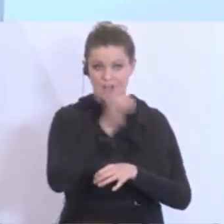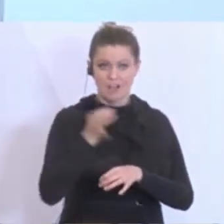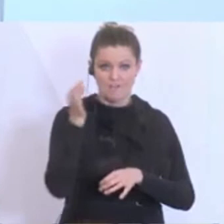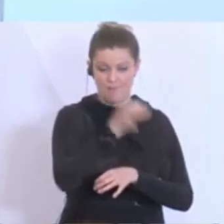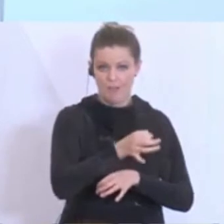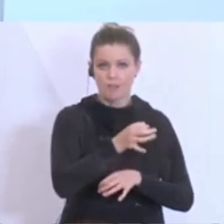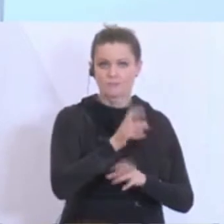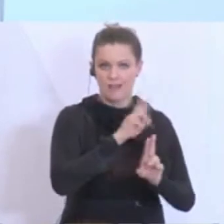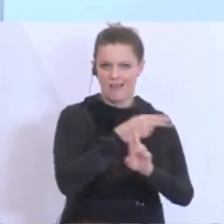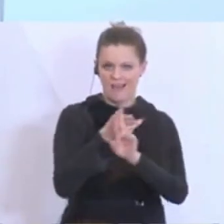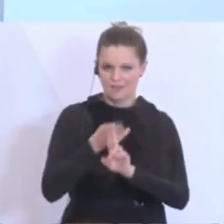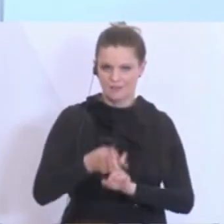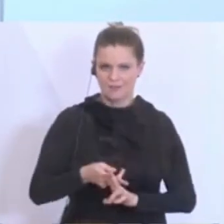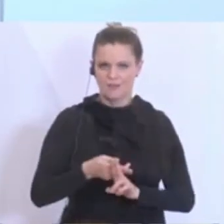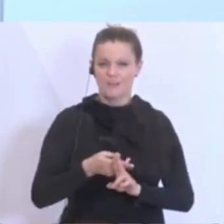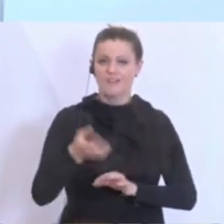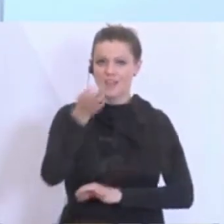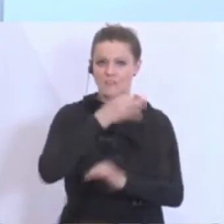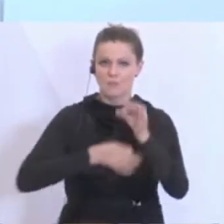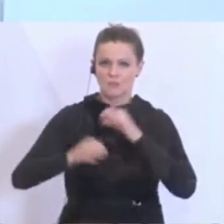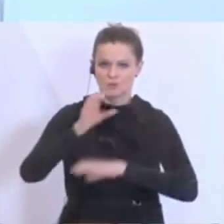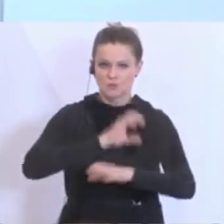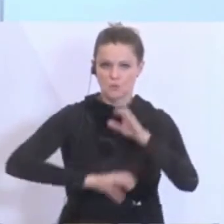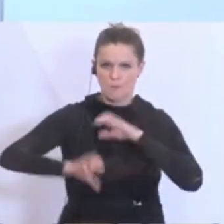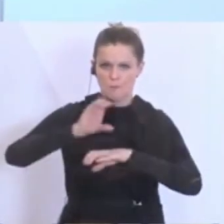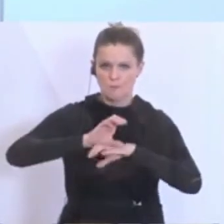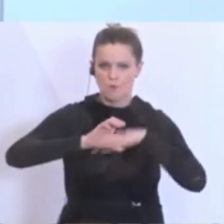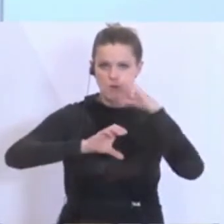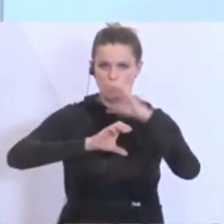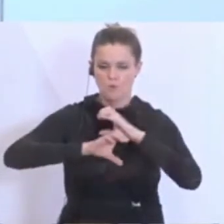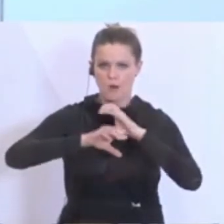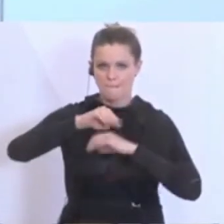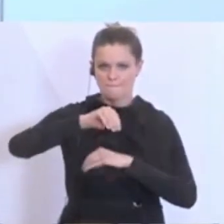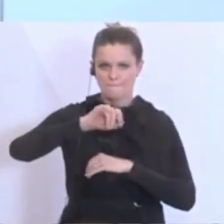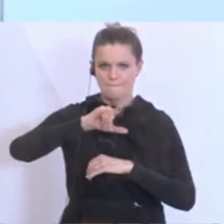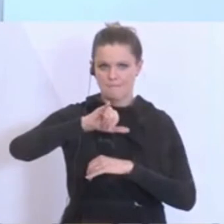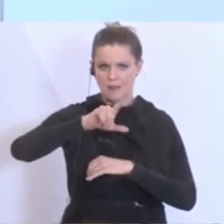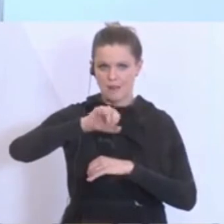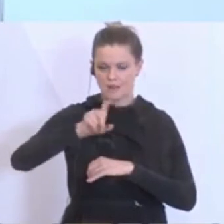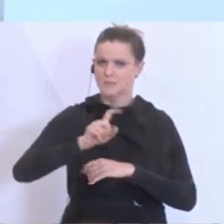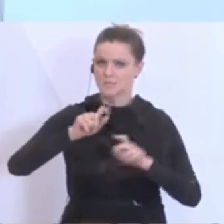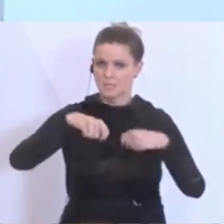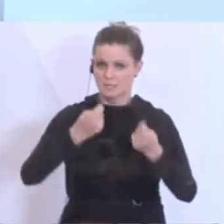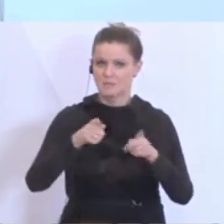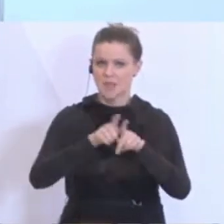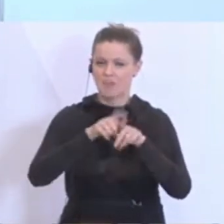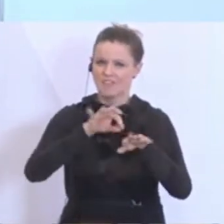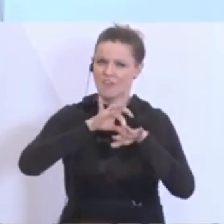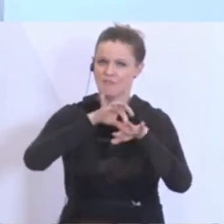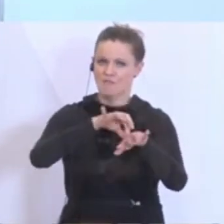haben ein Informationsmodul Miliz ins Leben gerufen und dieses dient auch als Führungsmittel.